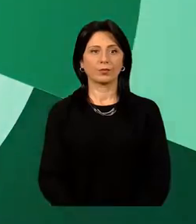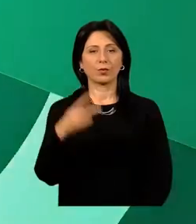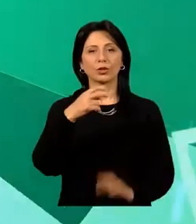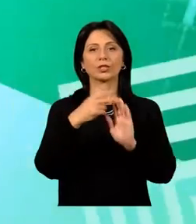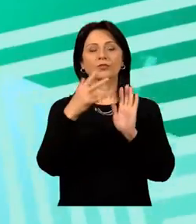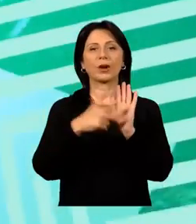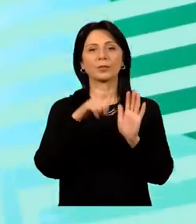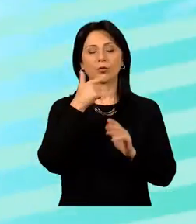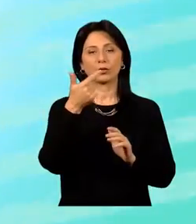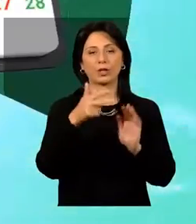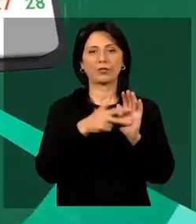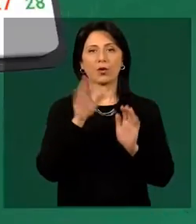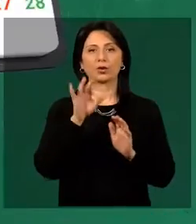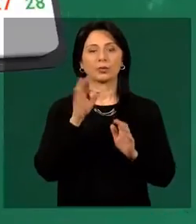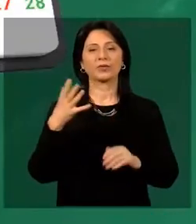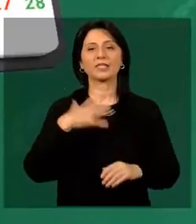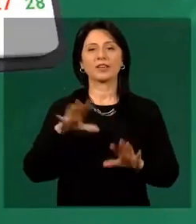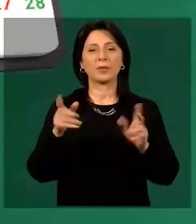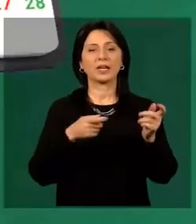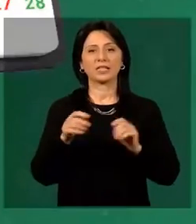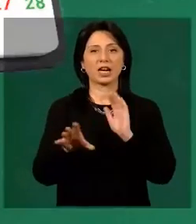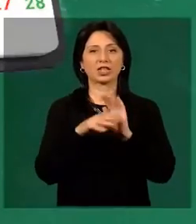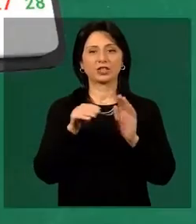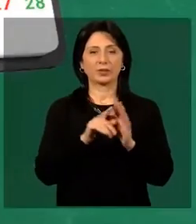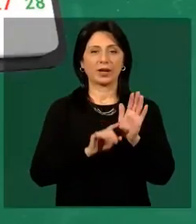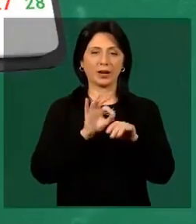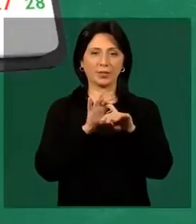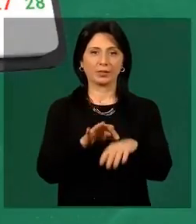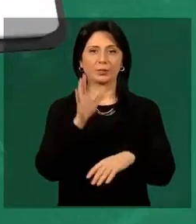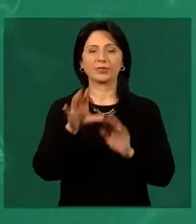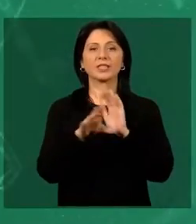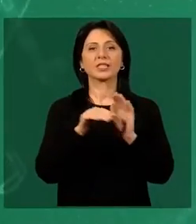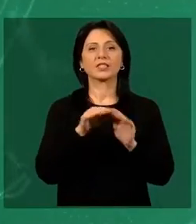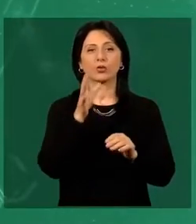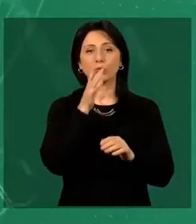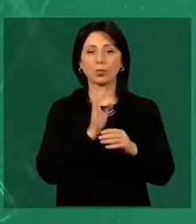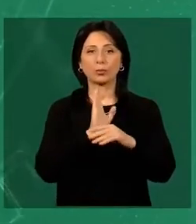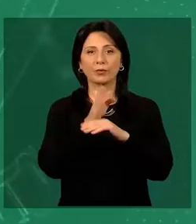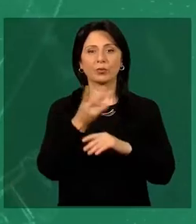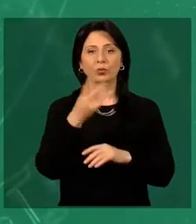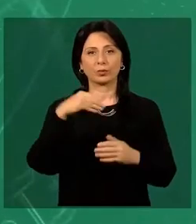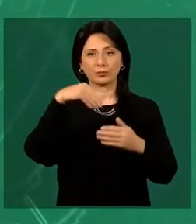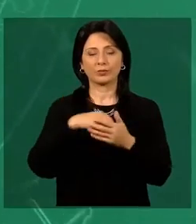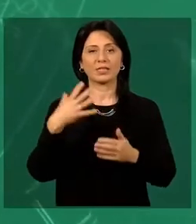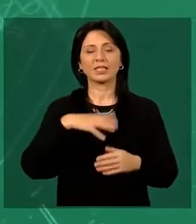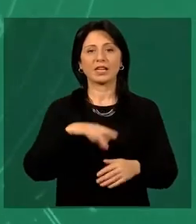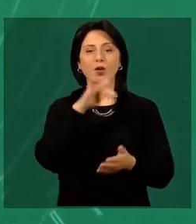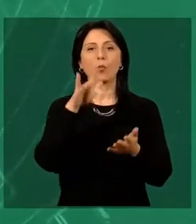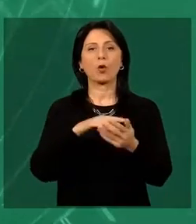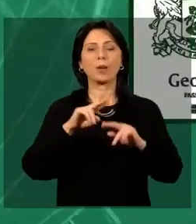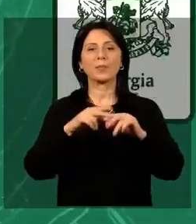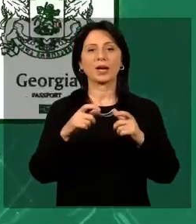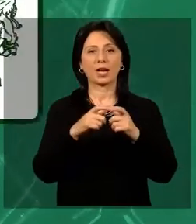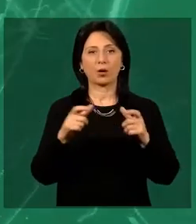2018-թուվականի հոգտեմբերի 28-ին կկայանա Վրաստանի նախագըհական ընդրությունները։ Ընտրատեղ ամաս գնա լիս ունեցեք Վրաստանի կաղաքացու անձը